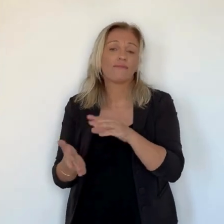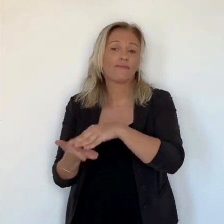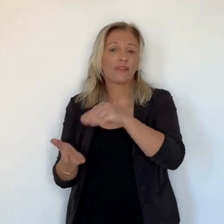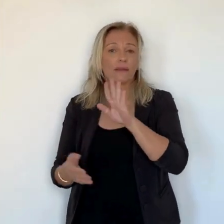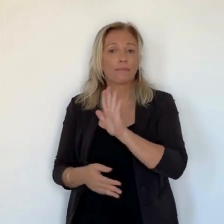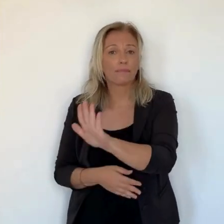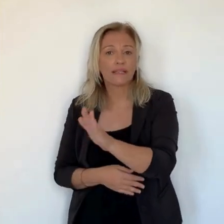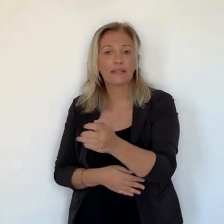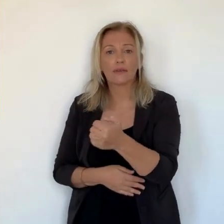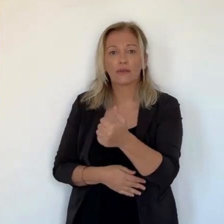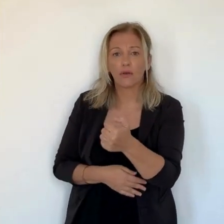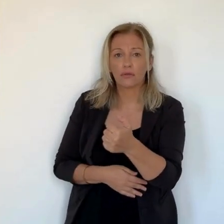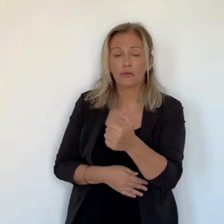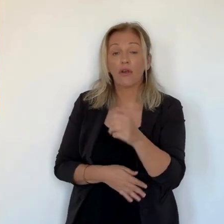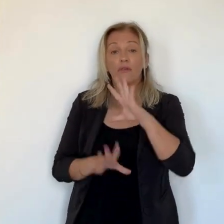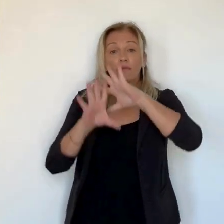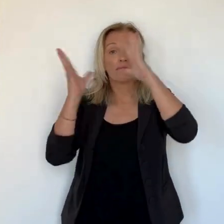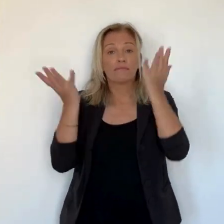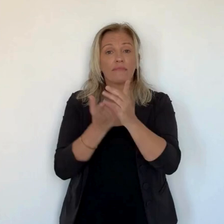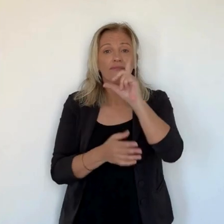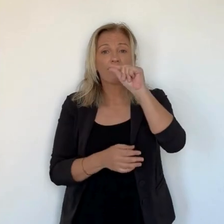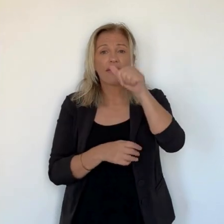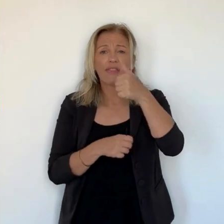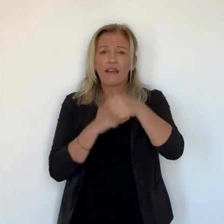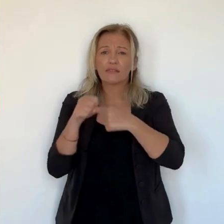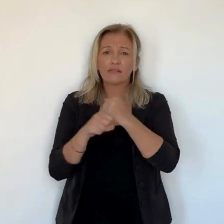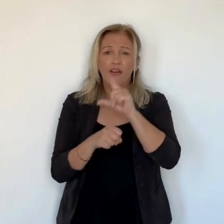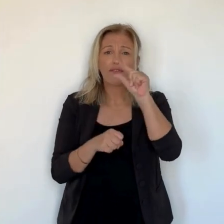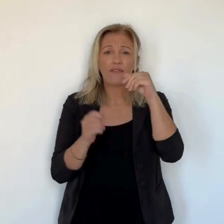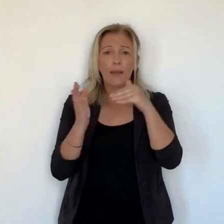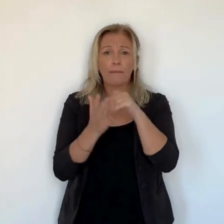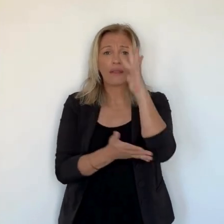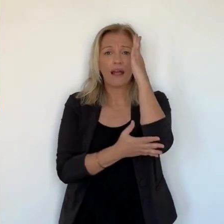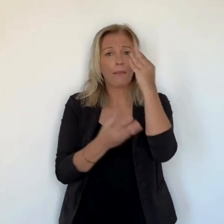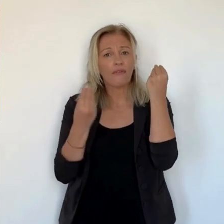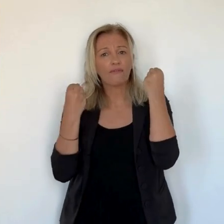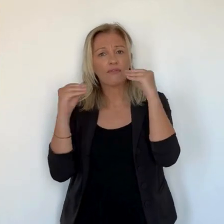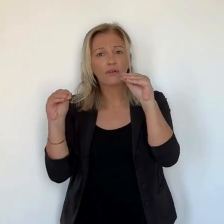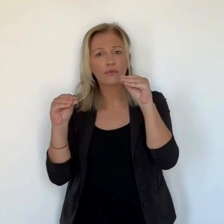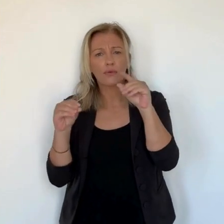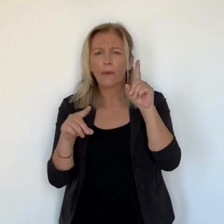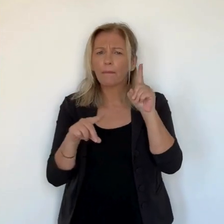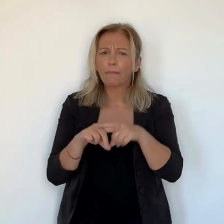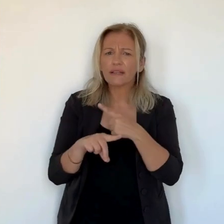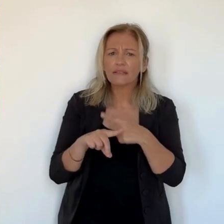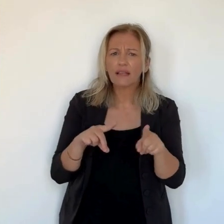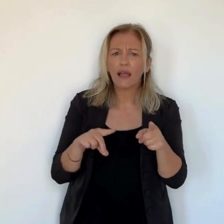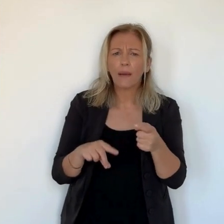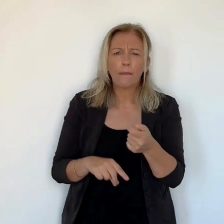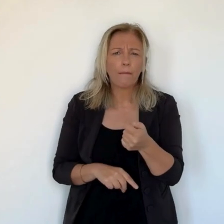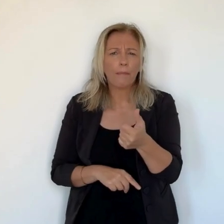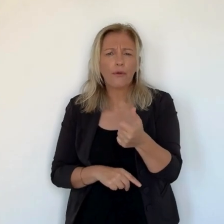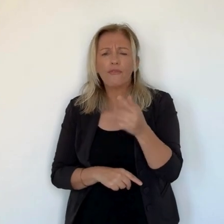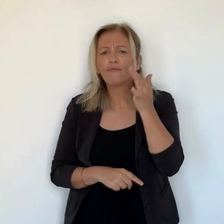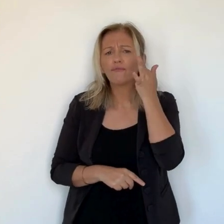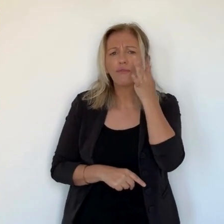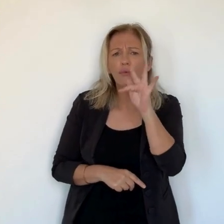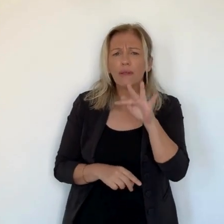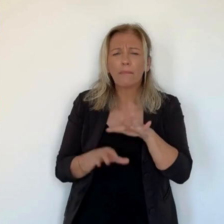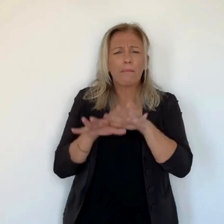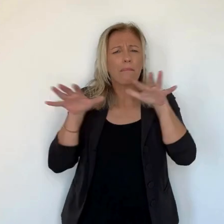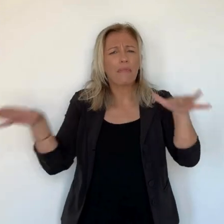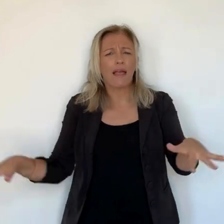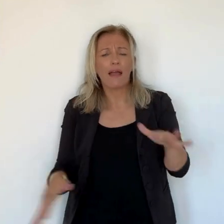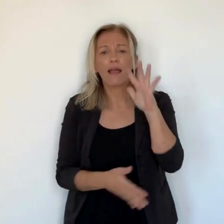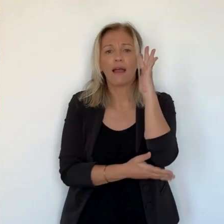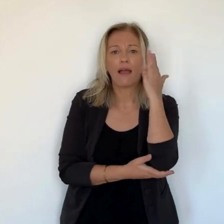'existence, 20 000 arbres vendus, ce qui rend encore plus paradoxal l'absence de fruits. Sûrement qu'il y a un problème. Il y beaucoup de gens qui viennent se